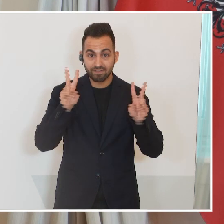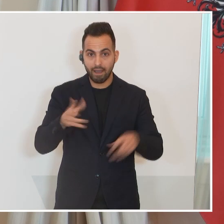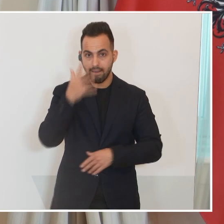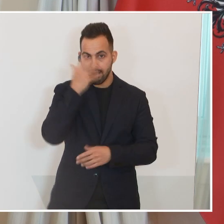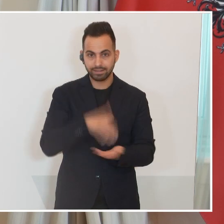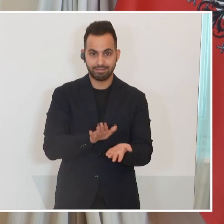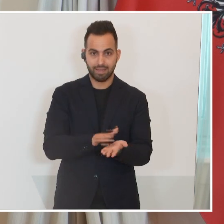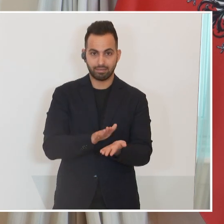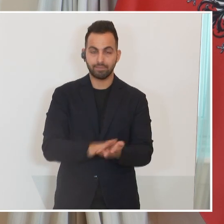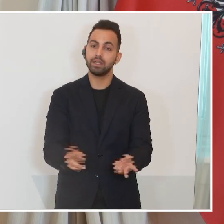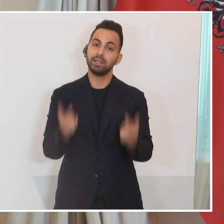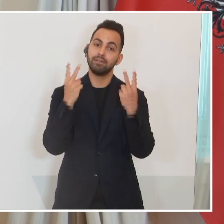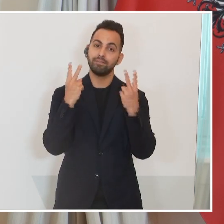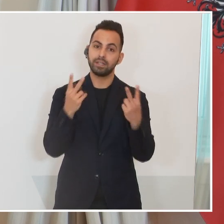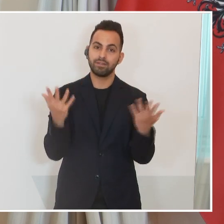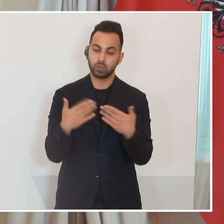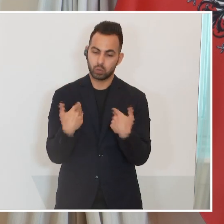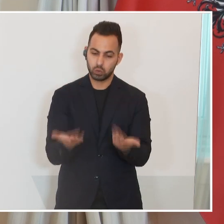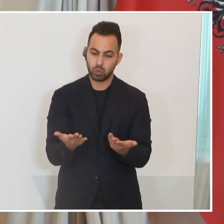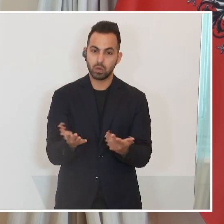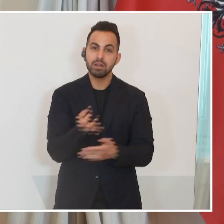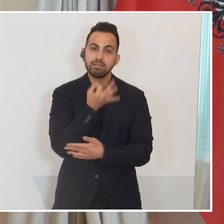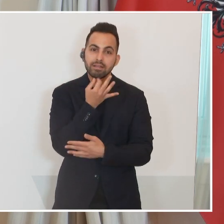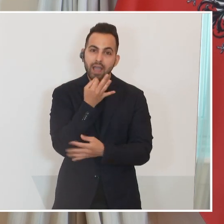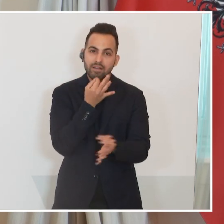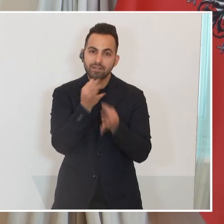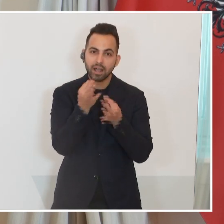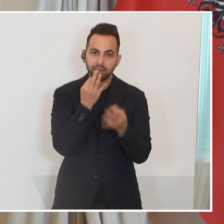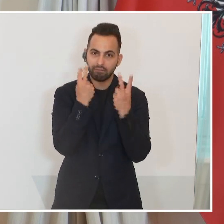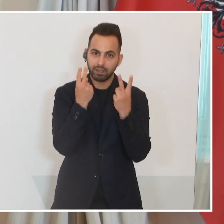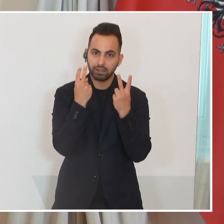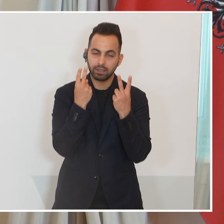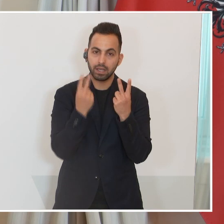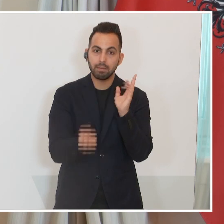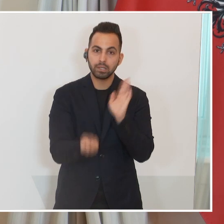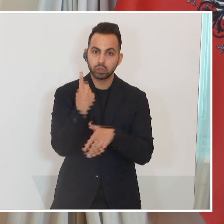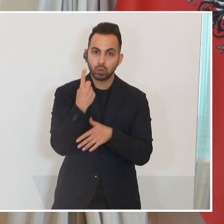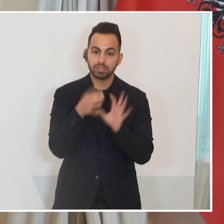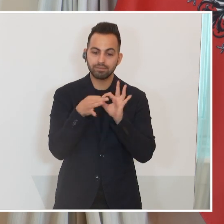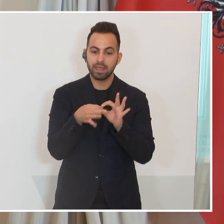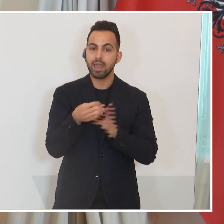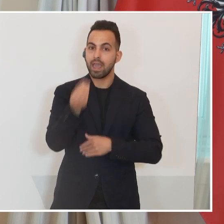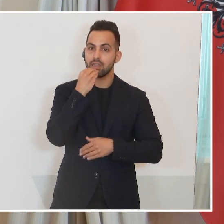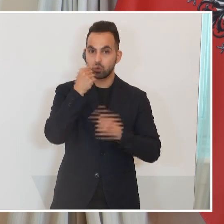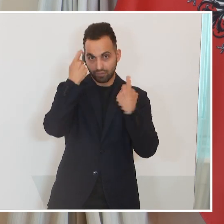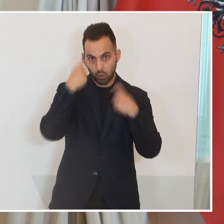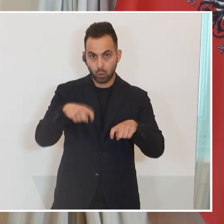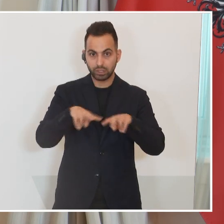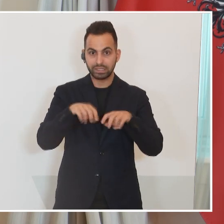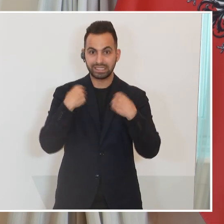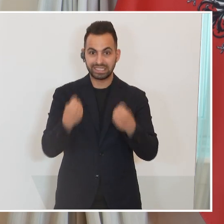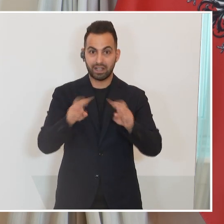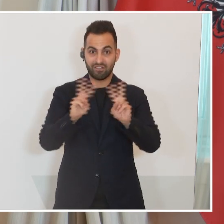Wichtig ist, dass bei so entscheidenden Detailfragen, gerade wenn es um die Ernährungsversorgungssicherheit für die Welt gibt, jetzt